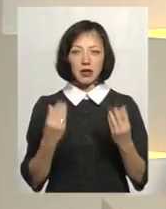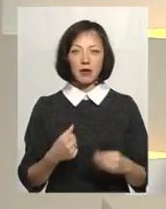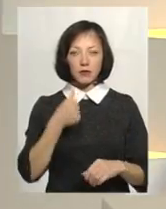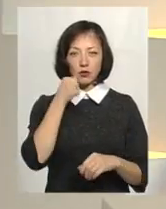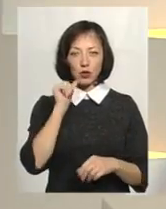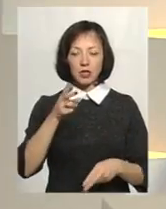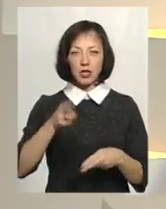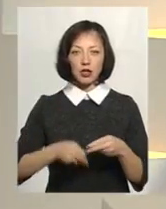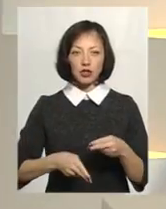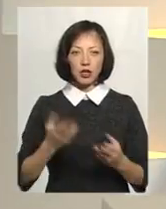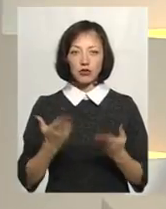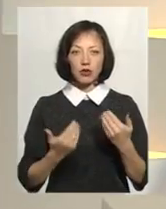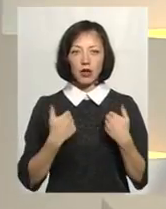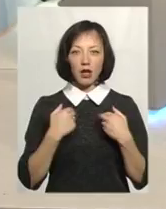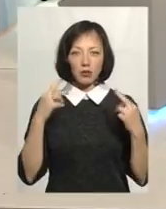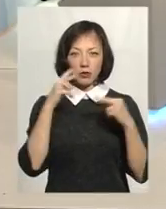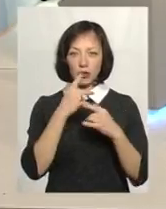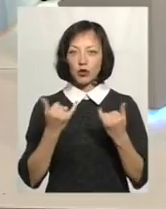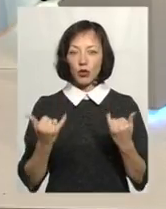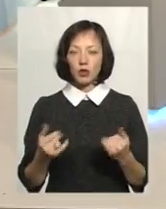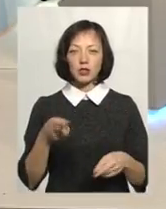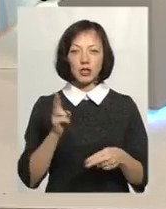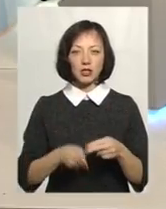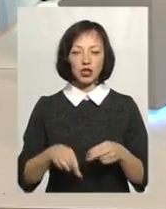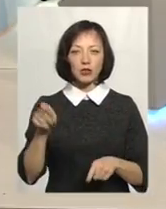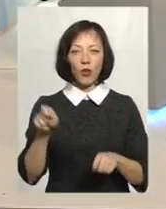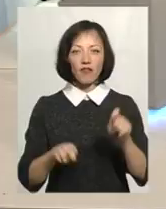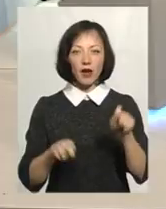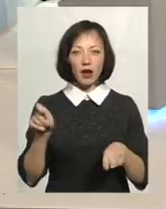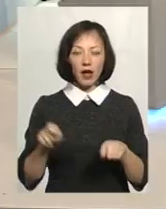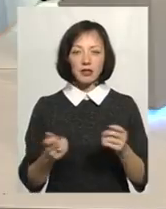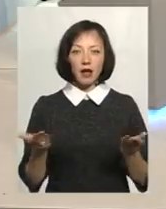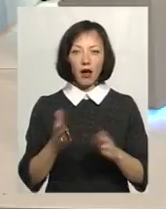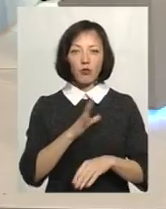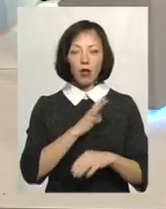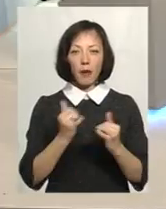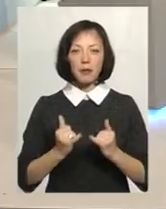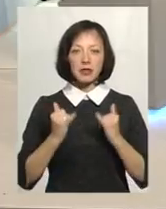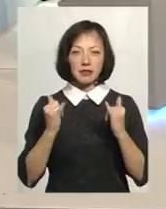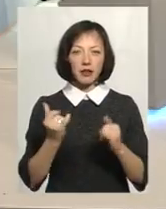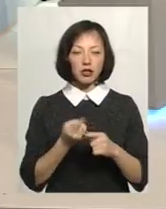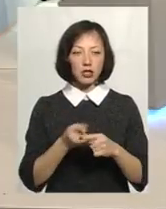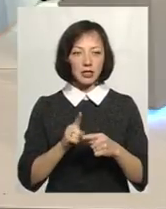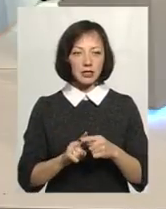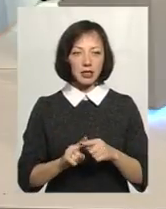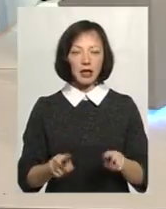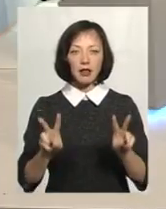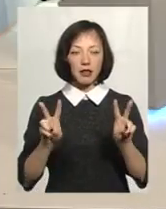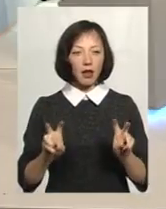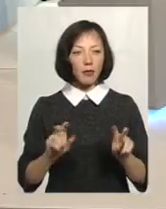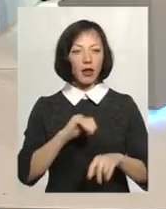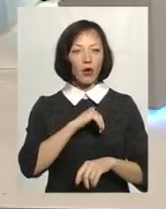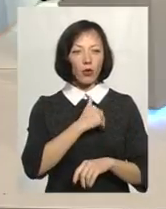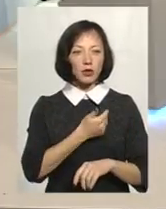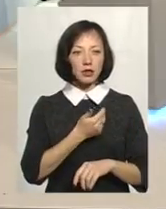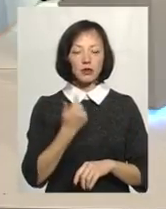закінчилась конференція, яка була присвячена цій темі. І я би хотіла,